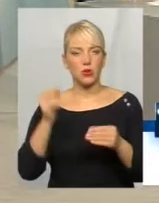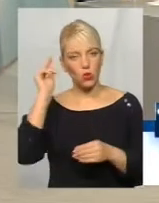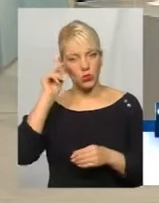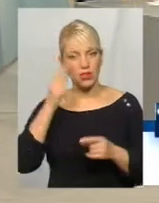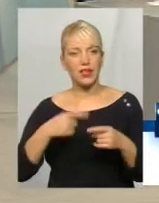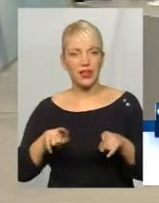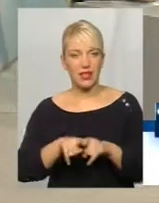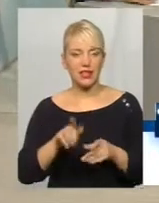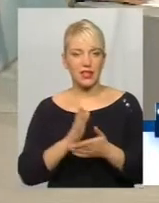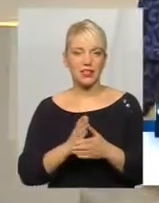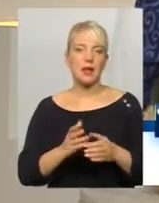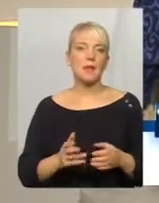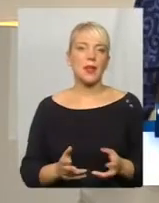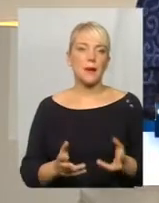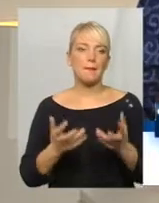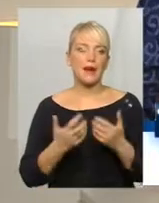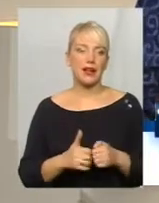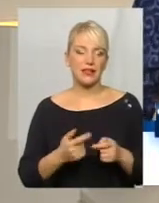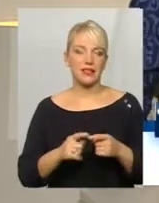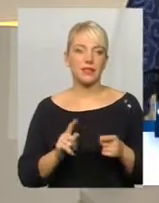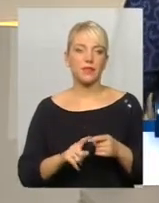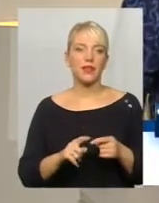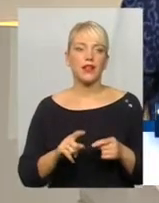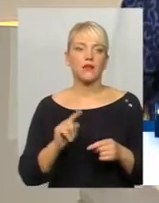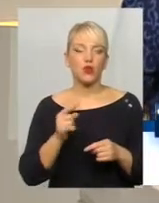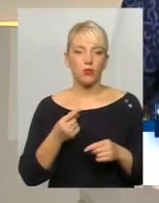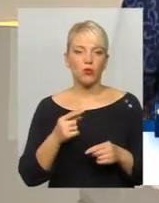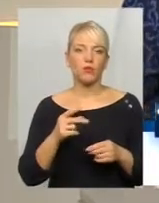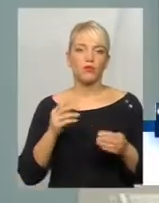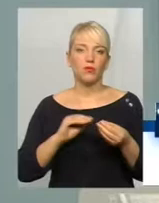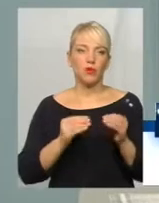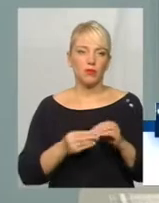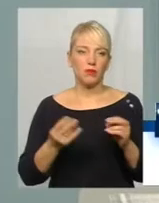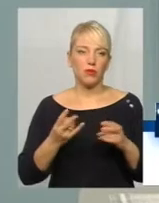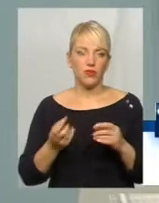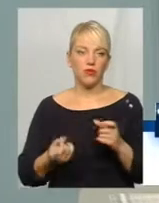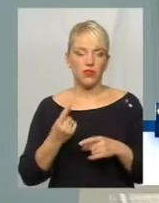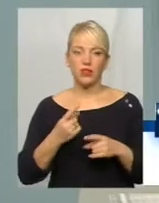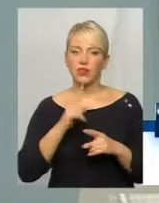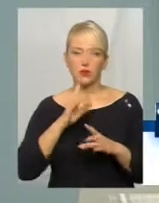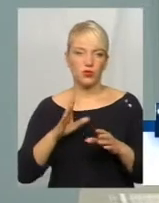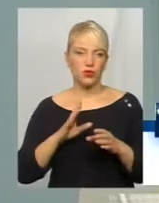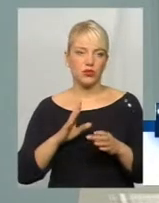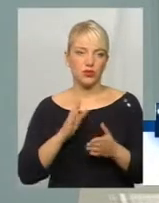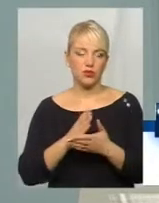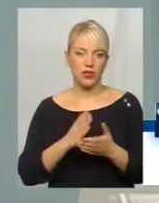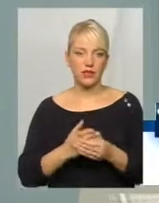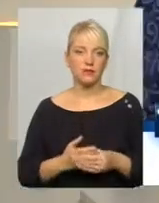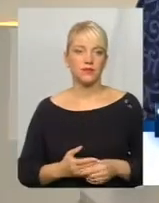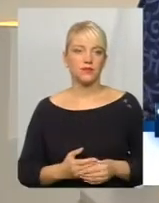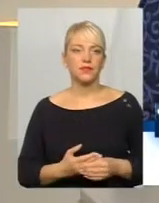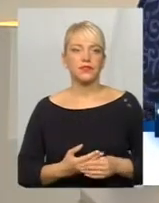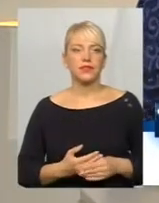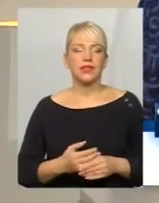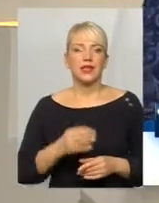механізм. Тобто, по суті, проблем не повинно виникнути? Тобто, повинно виникнути, вони практично не будуть існувати. Скажіть, будь